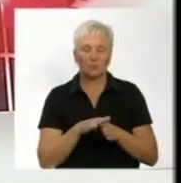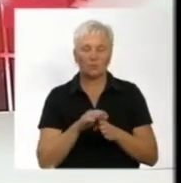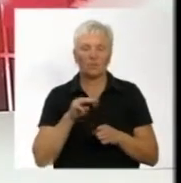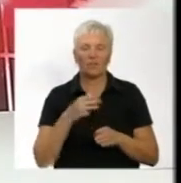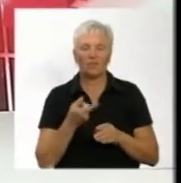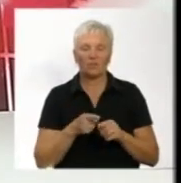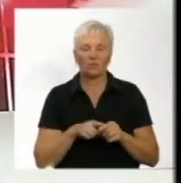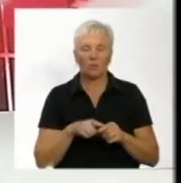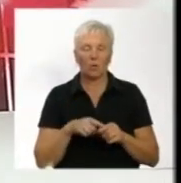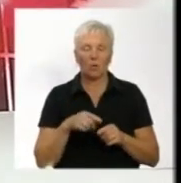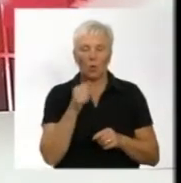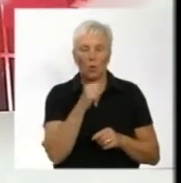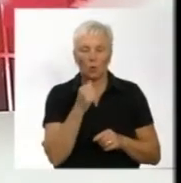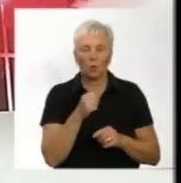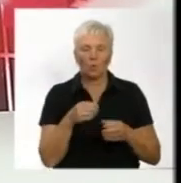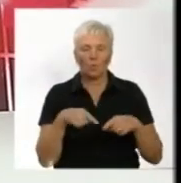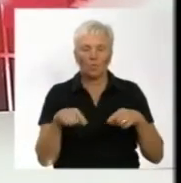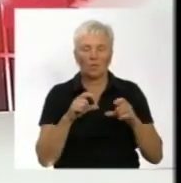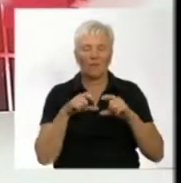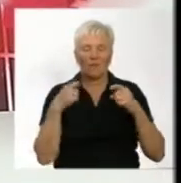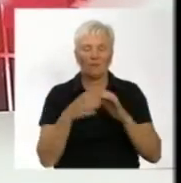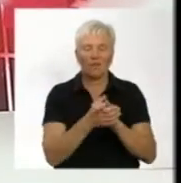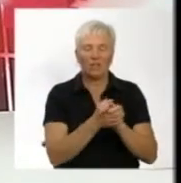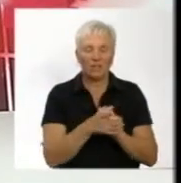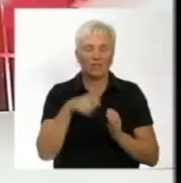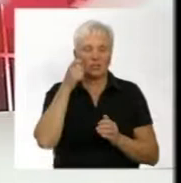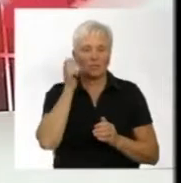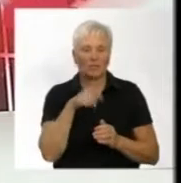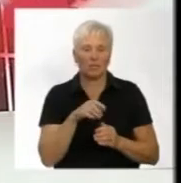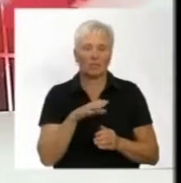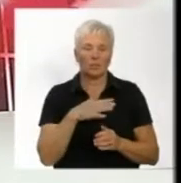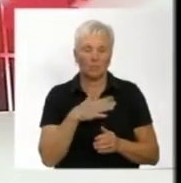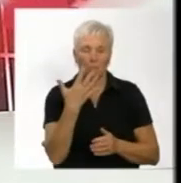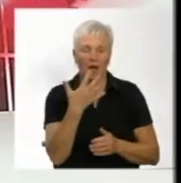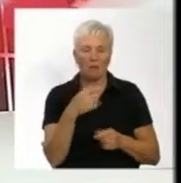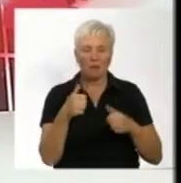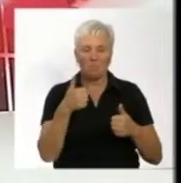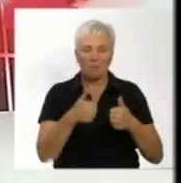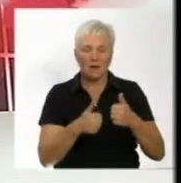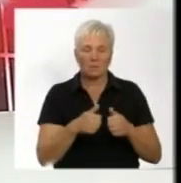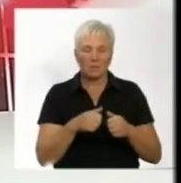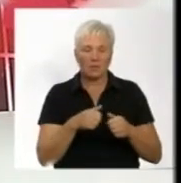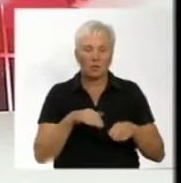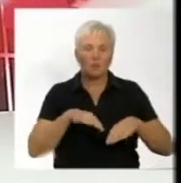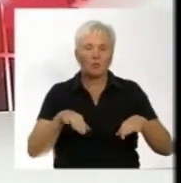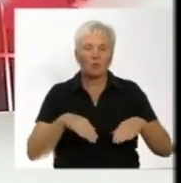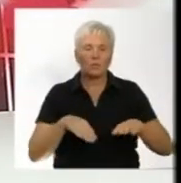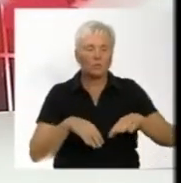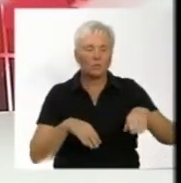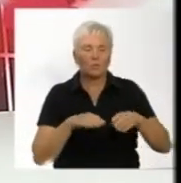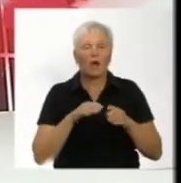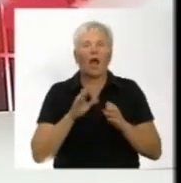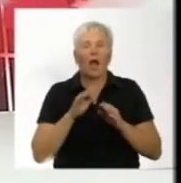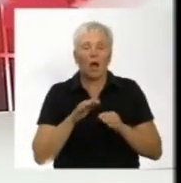цього року за рішенням Федерації країни Нива мала зіграти 5 матчів при порожніх трибунах та виплатити